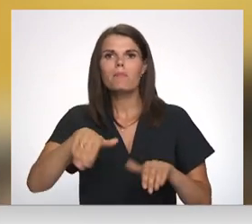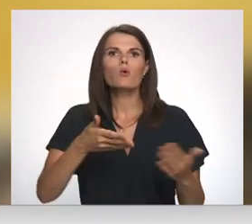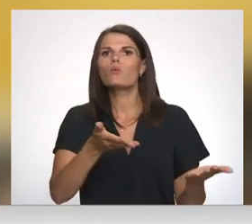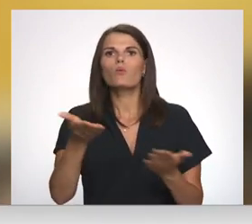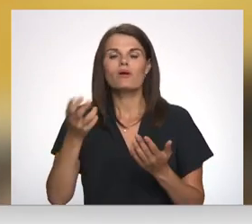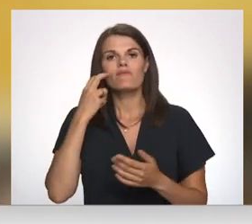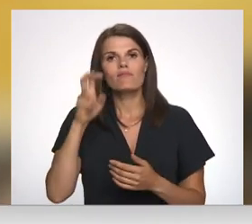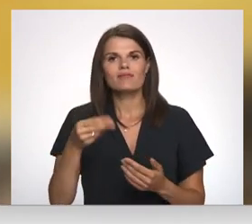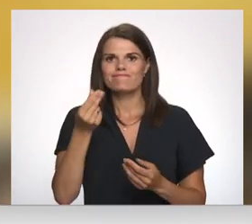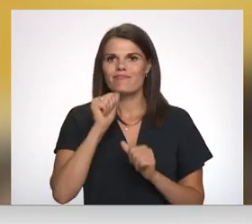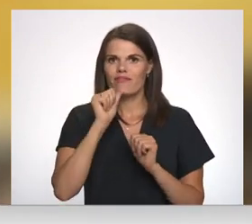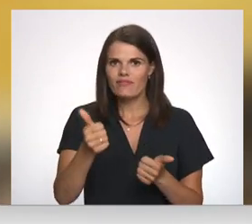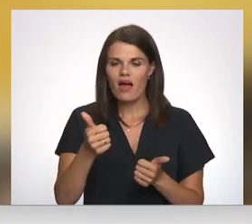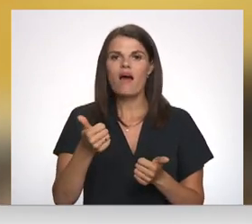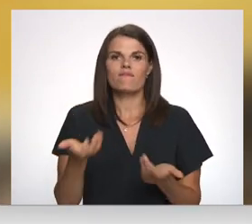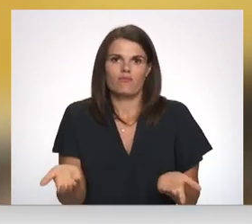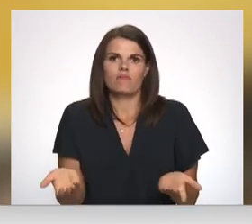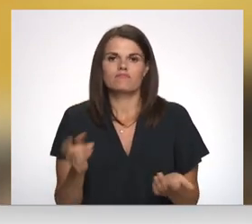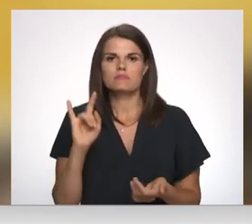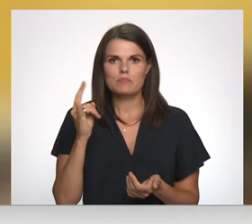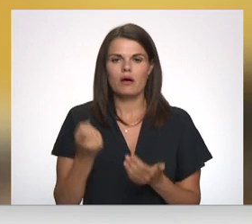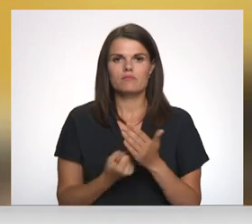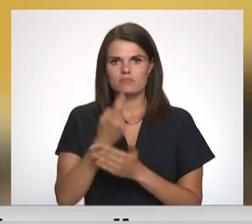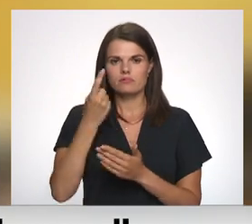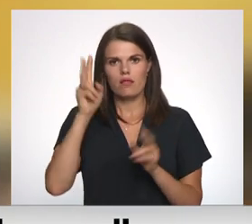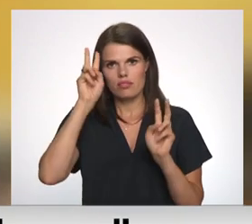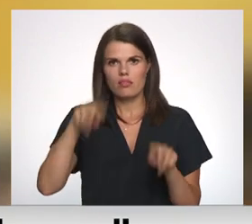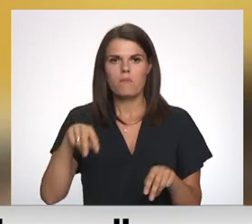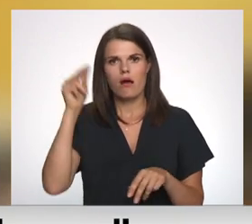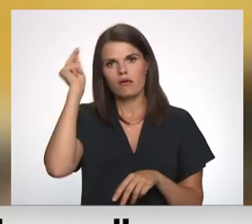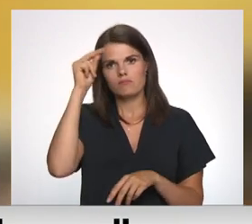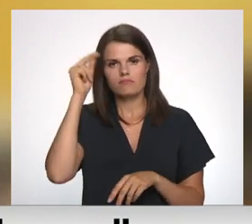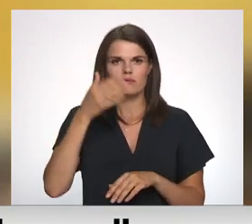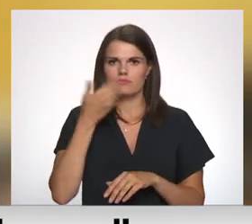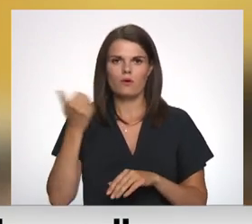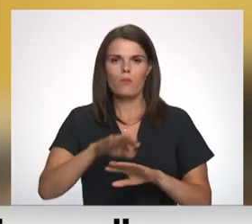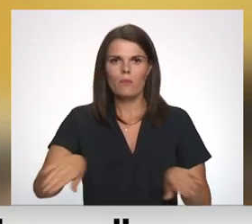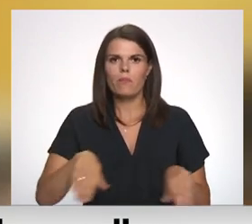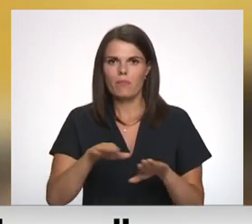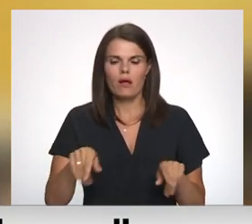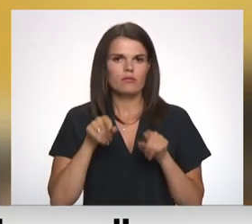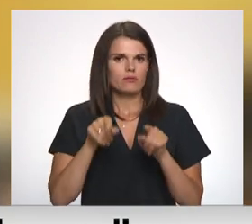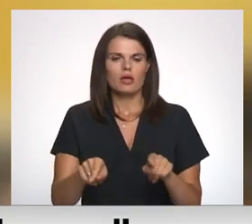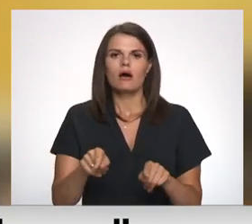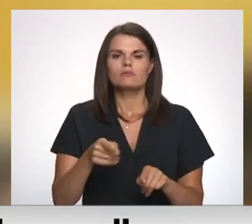Ja vecāki finansiāli to nevar atļauties darīt, tad bērns faktiski nemācās peldēt, kas, manuprāt, nav